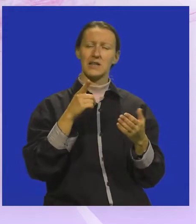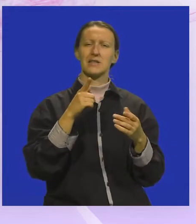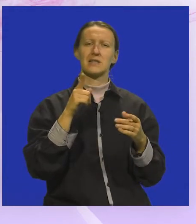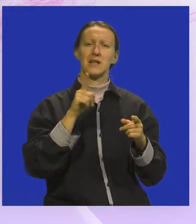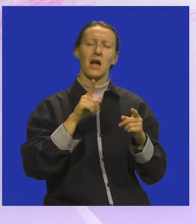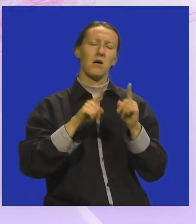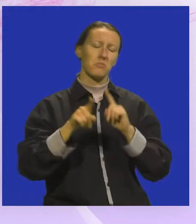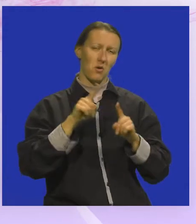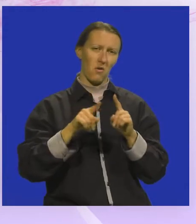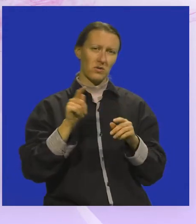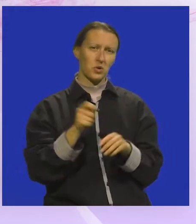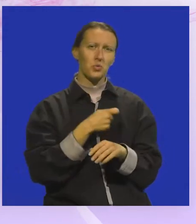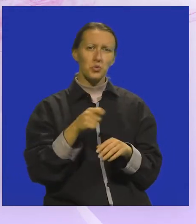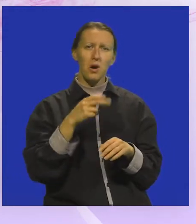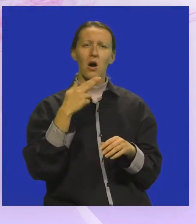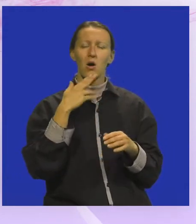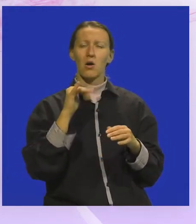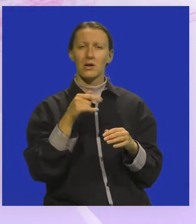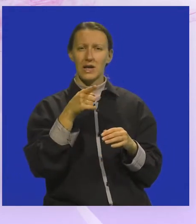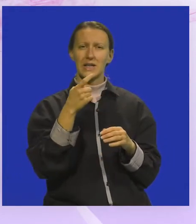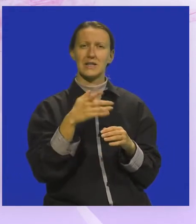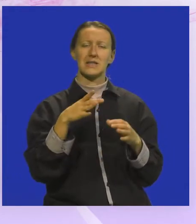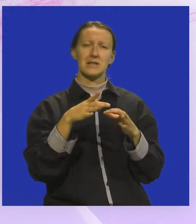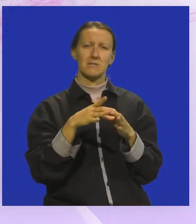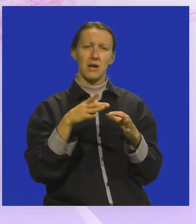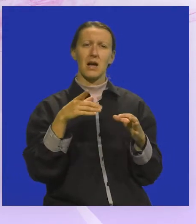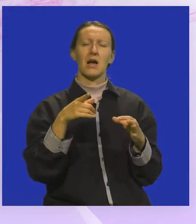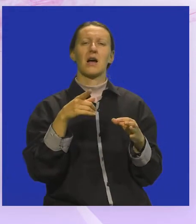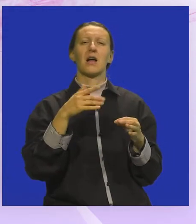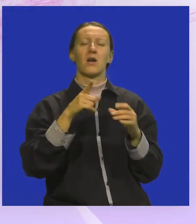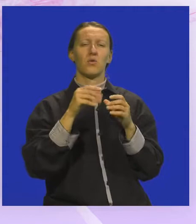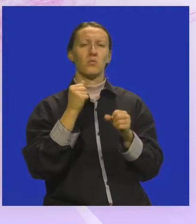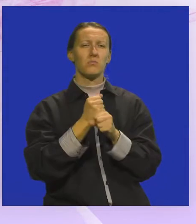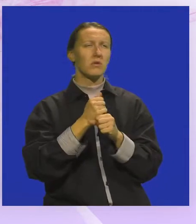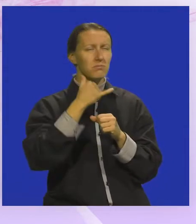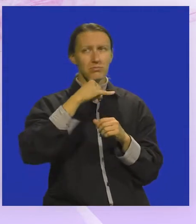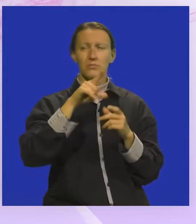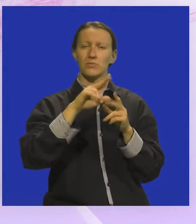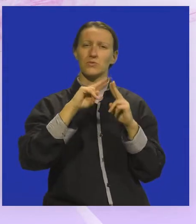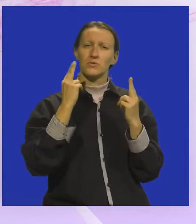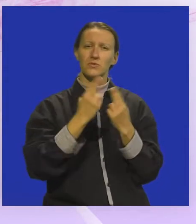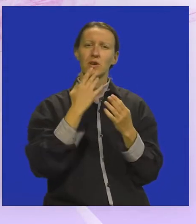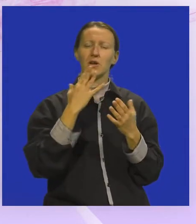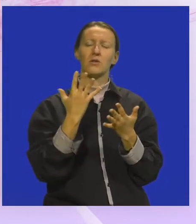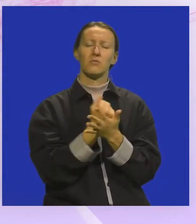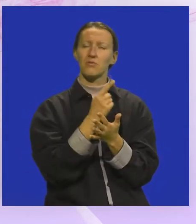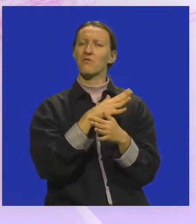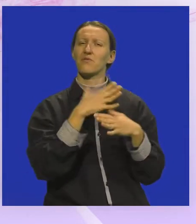povijesti, osoba koje su iz Malog Umaga otišle u svijet i ostvarili